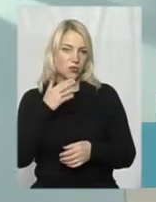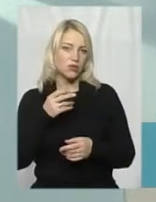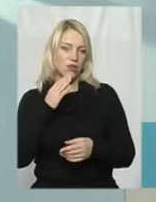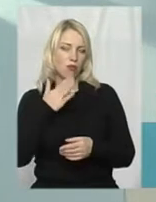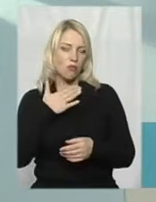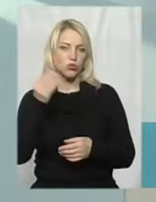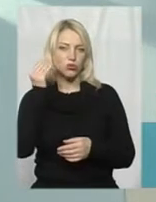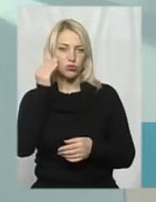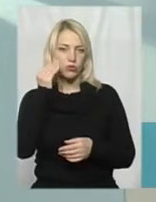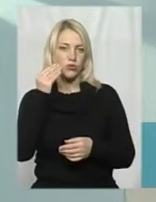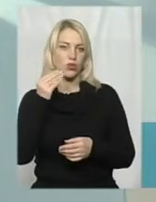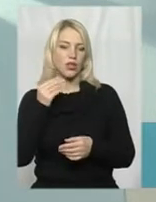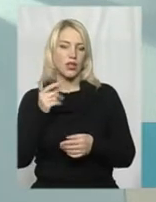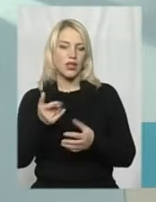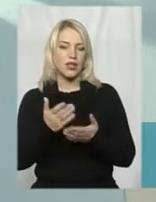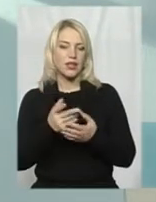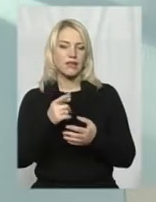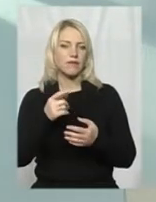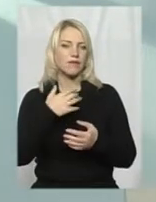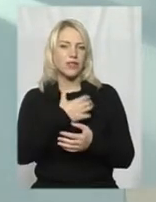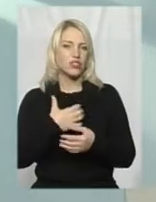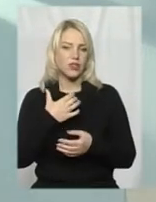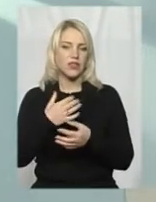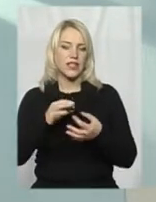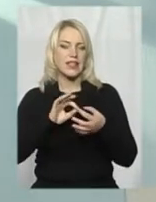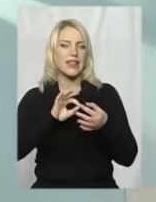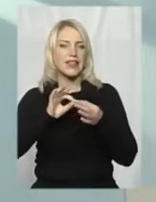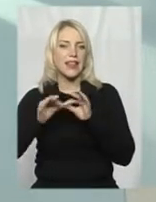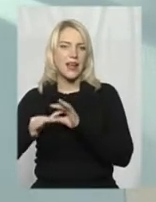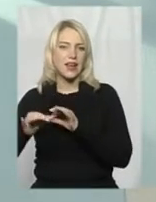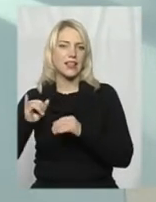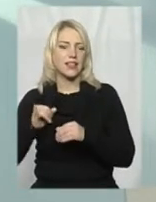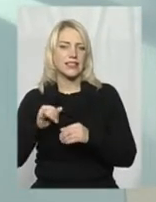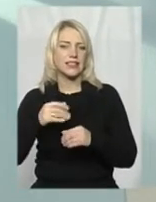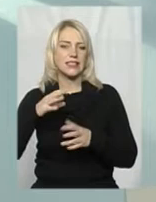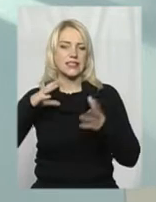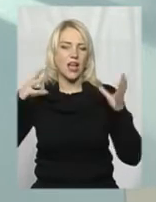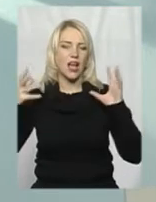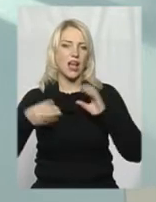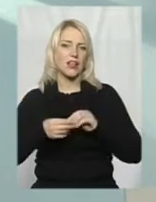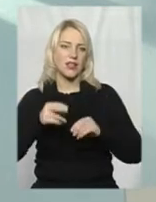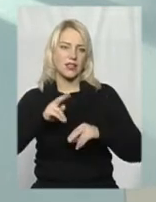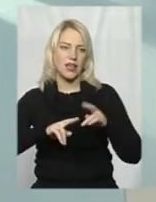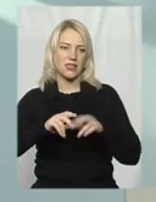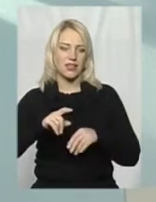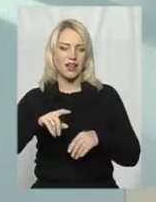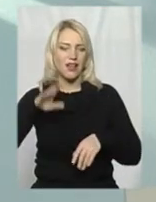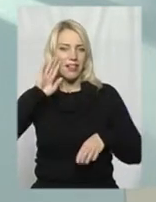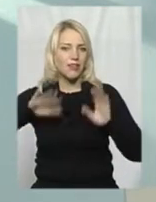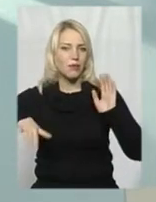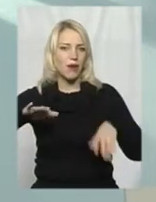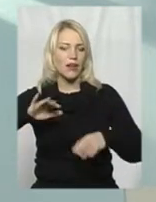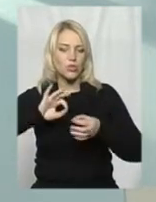важить от саме деталі і загальний настрій. Тому що недбалість в деталях